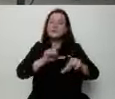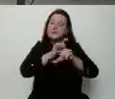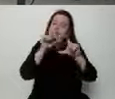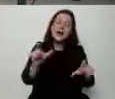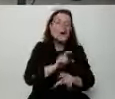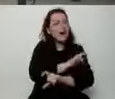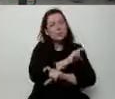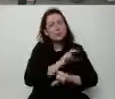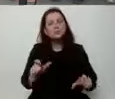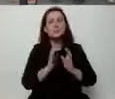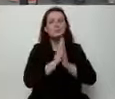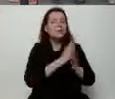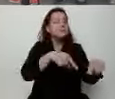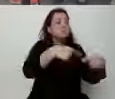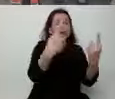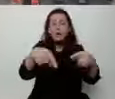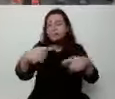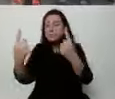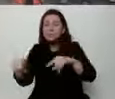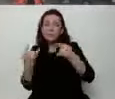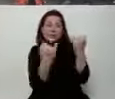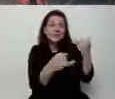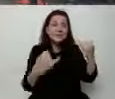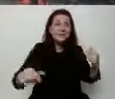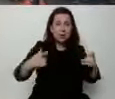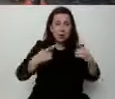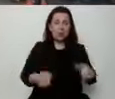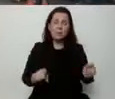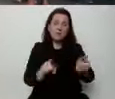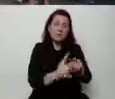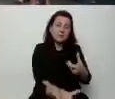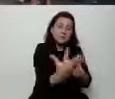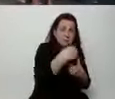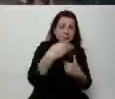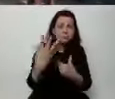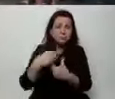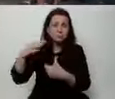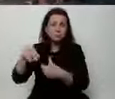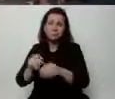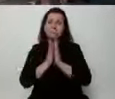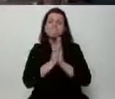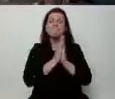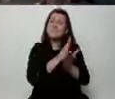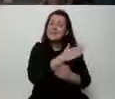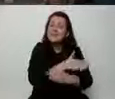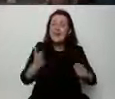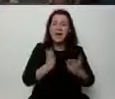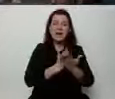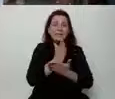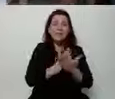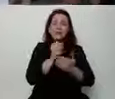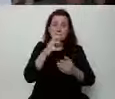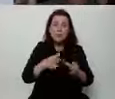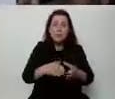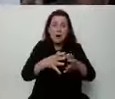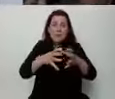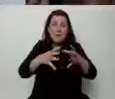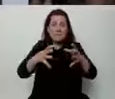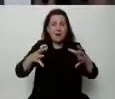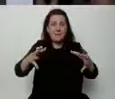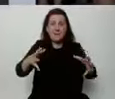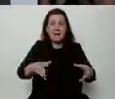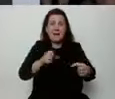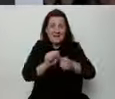przekonywali innych. Mobilizowali, żebyście wierzyli w to, że jest nas więcej, bo jest nas